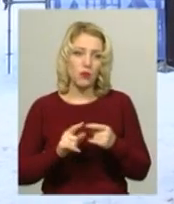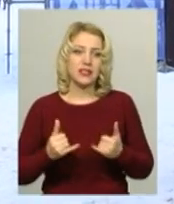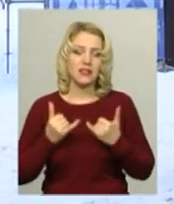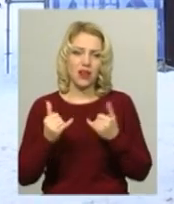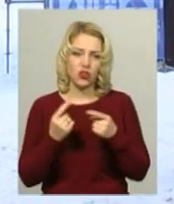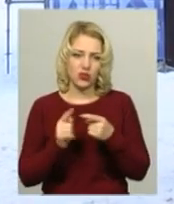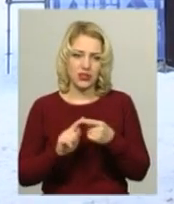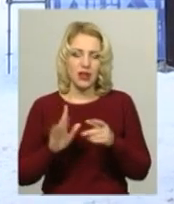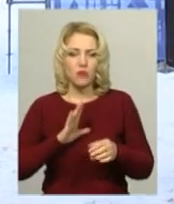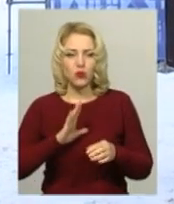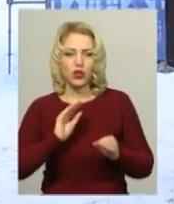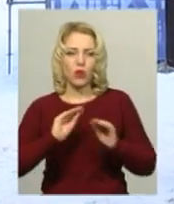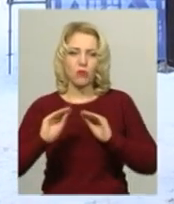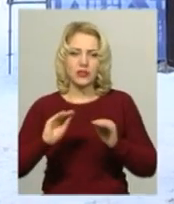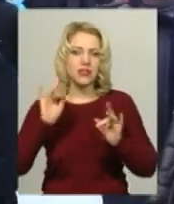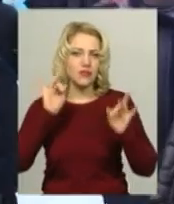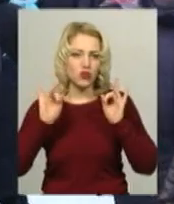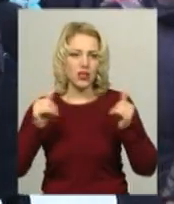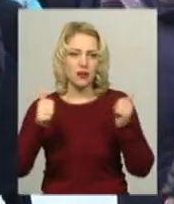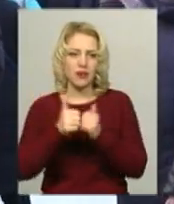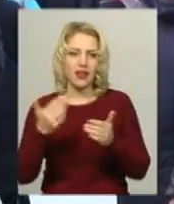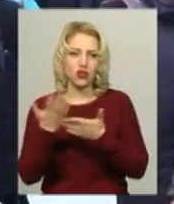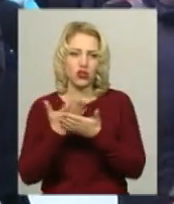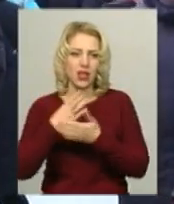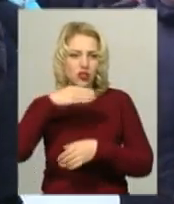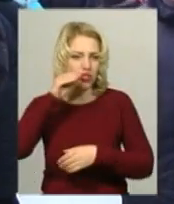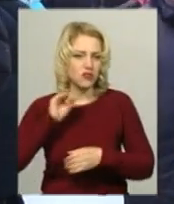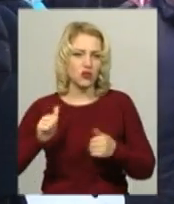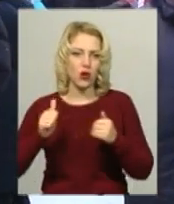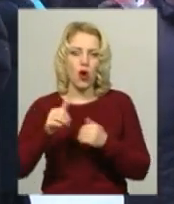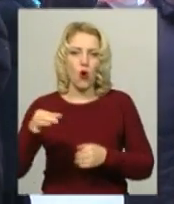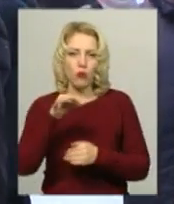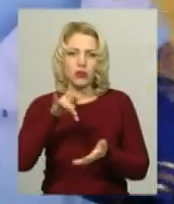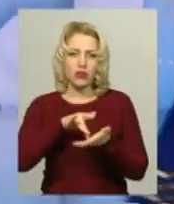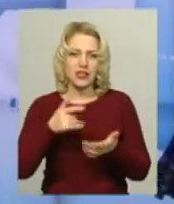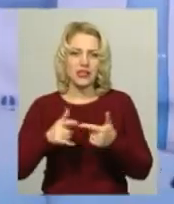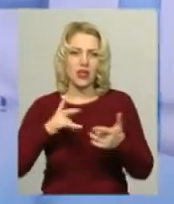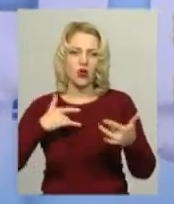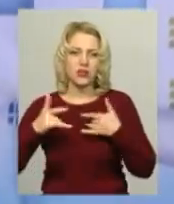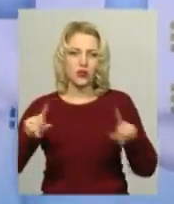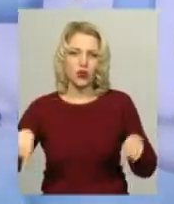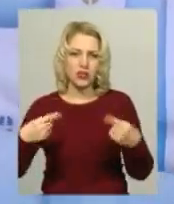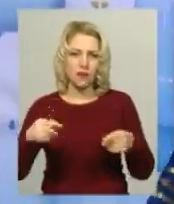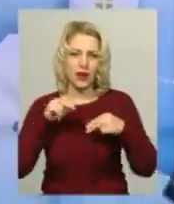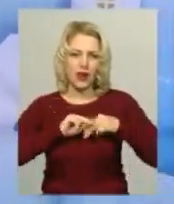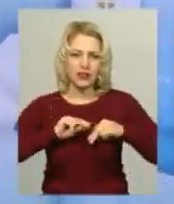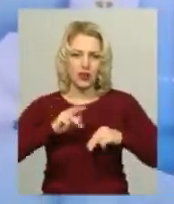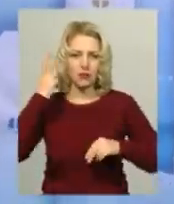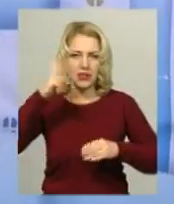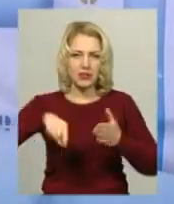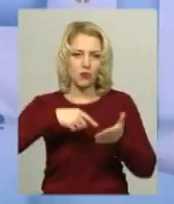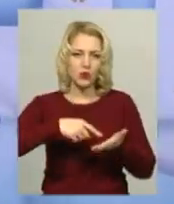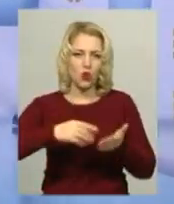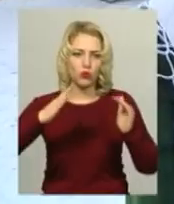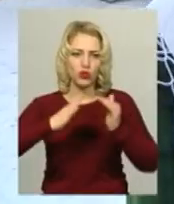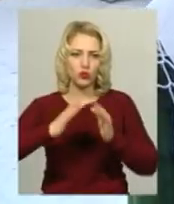композиції звучали біля кінотеатру імені Тараса Шевченка, що в обласному центрі. Концерт організували працівники Хмельницького міського будинку